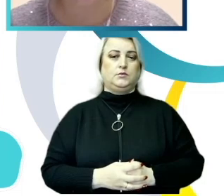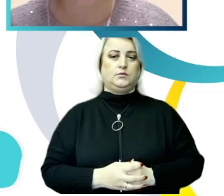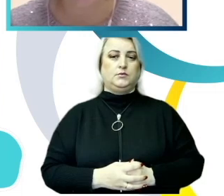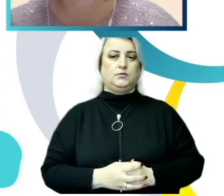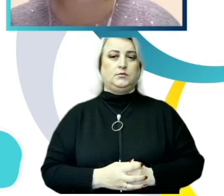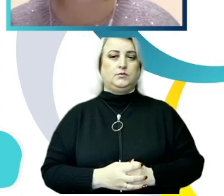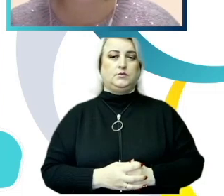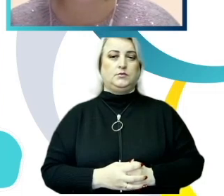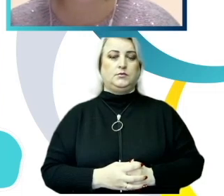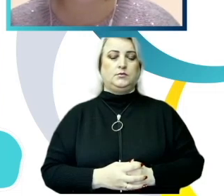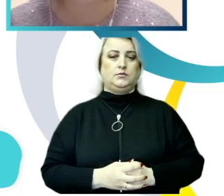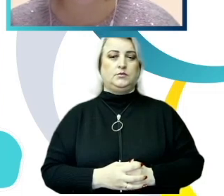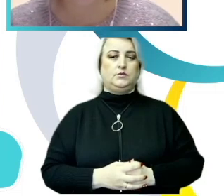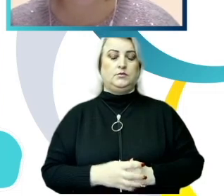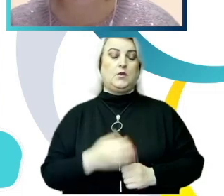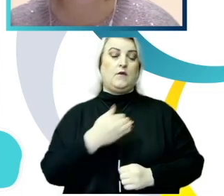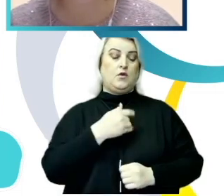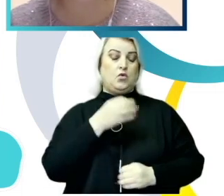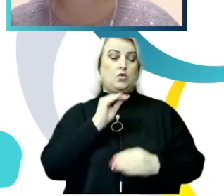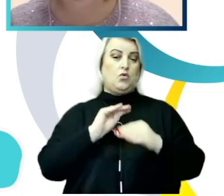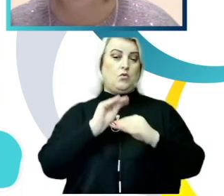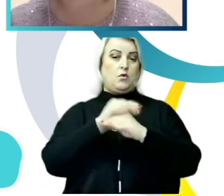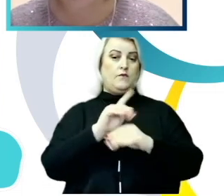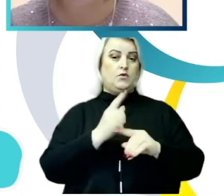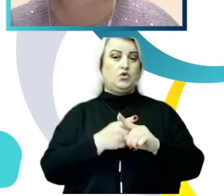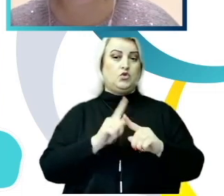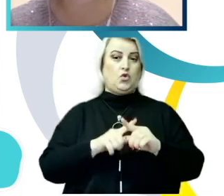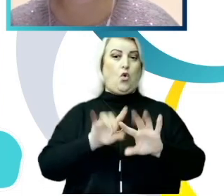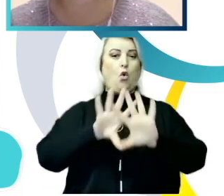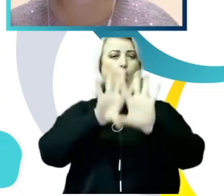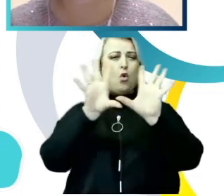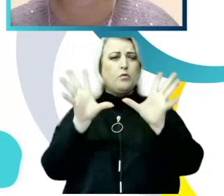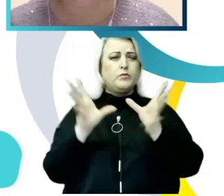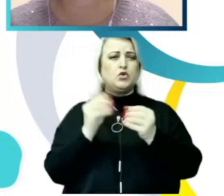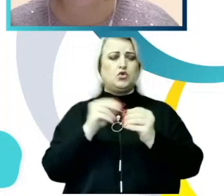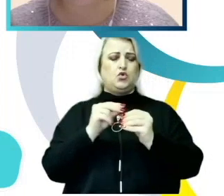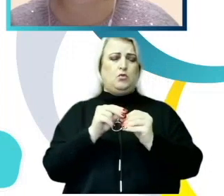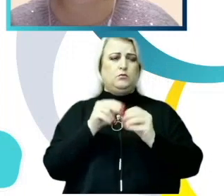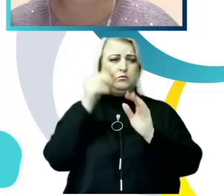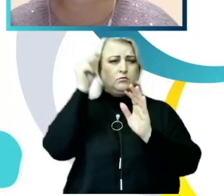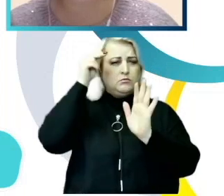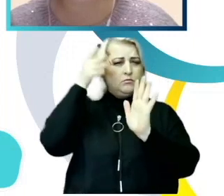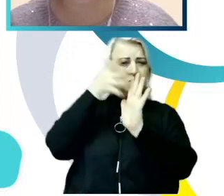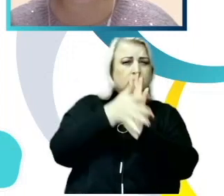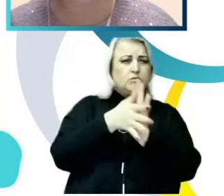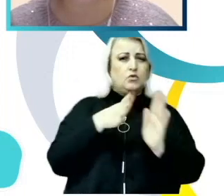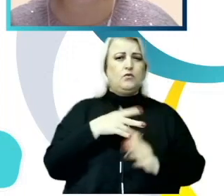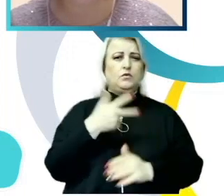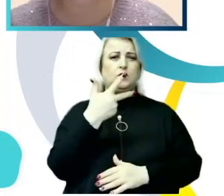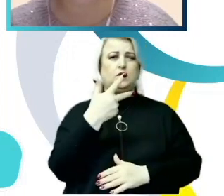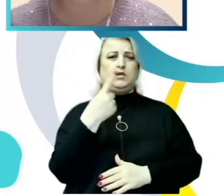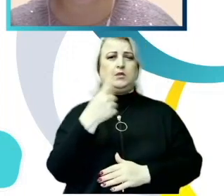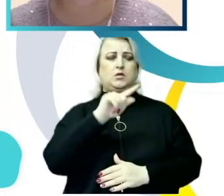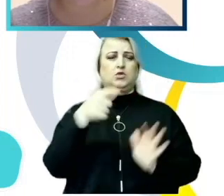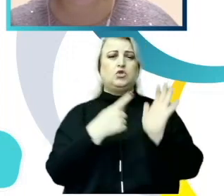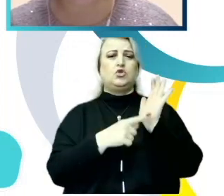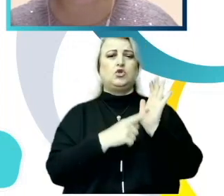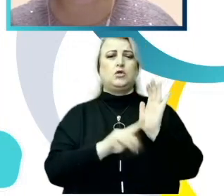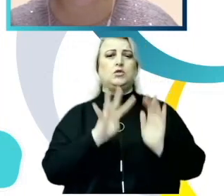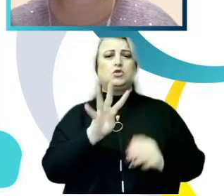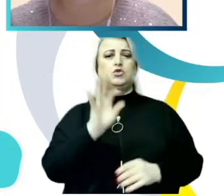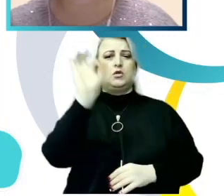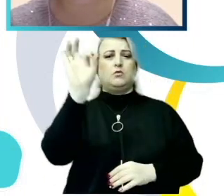grave. Țin aici să menționez că eșantionul pentru analiza de tip cluster a constituit 31,64